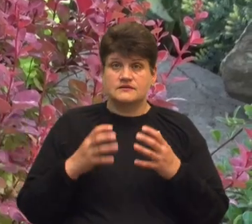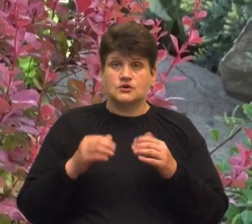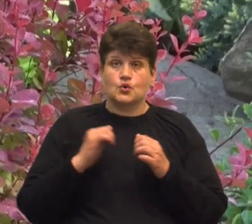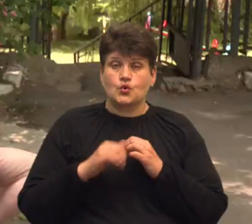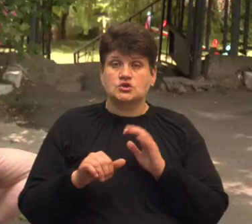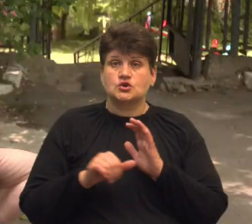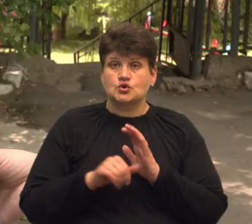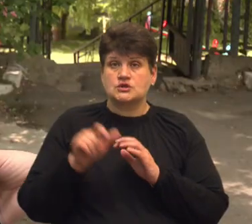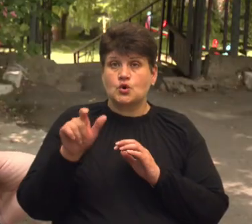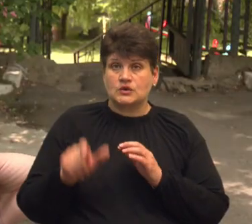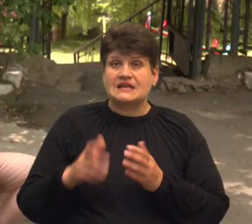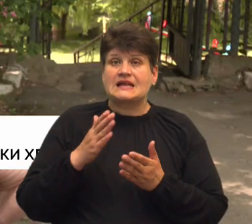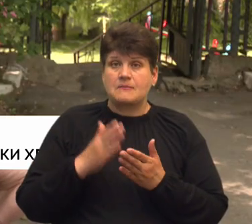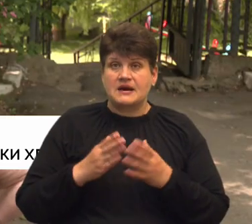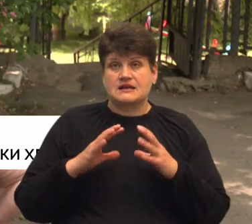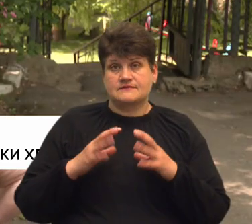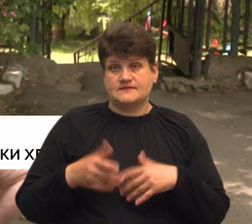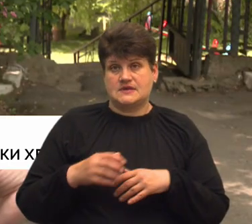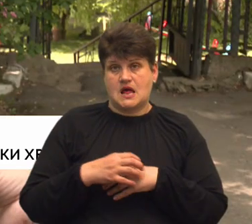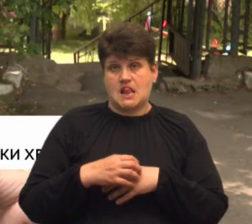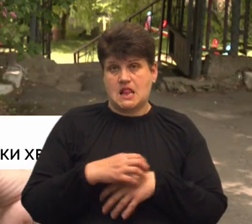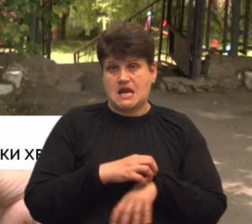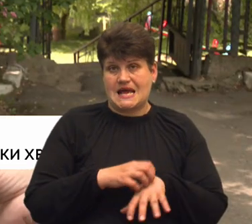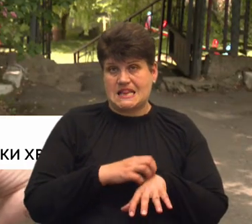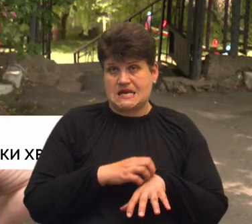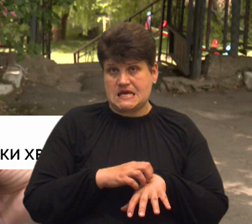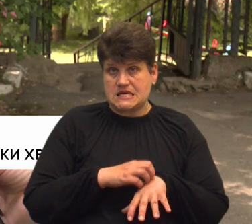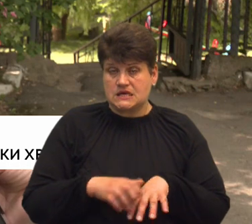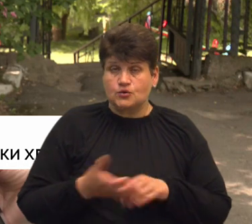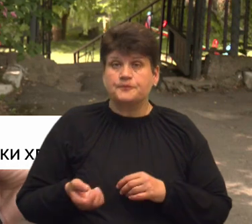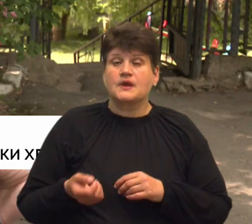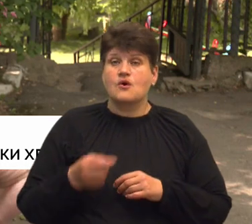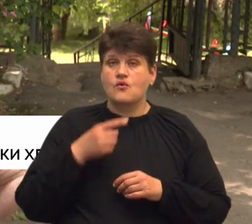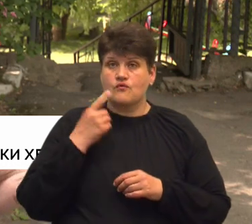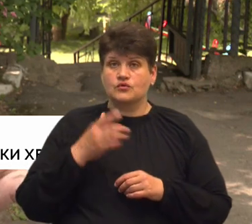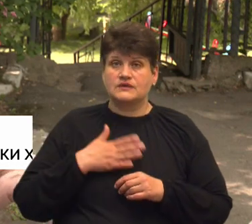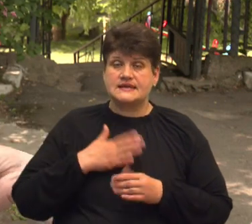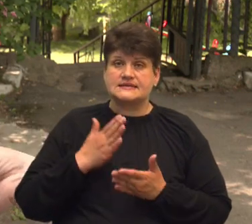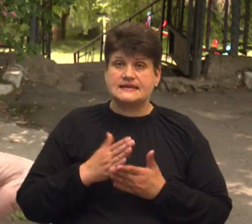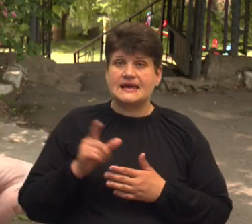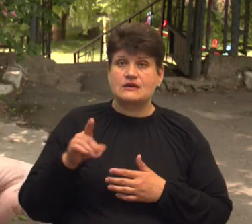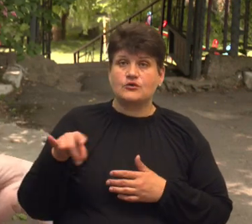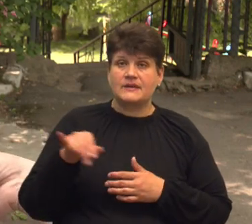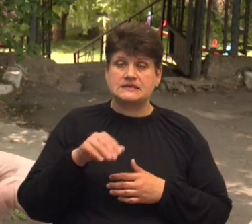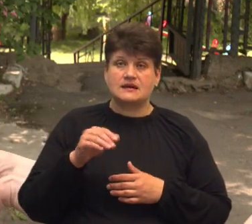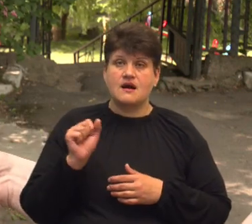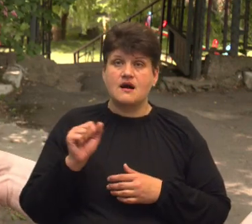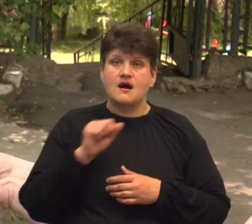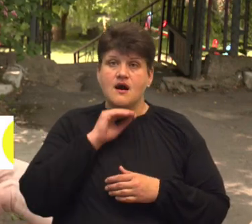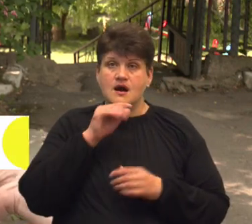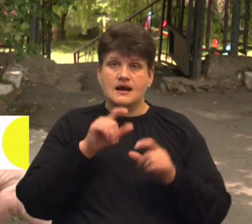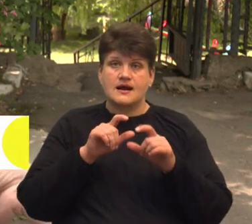має алергію. За даними інституту, наш європейський є така академія алерголовів і